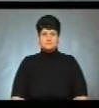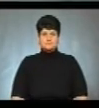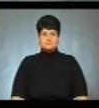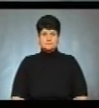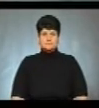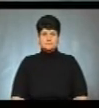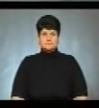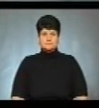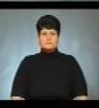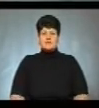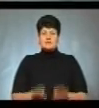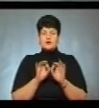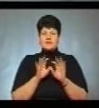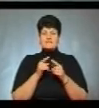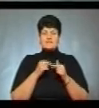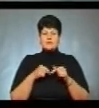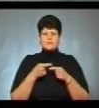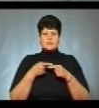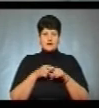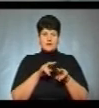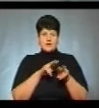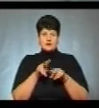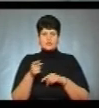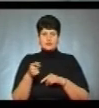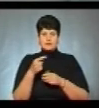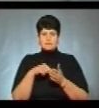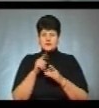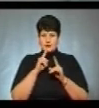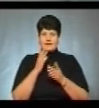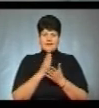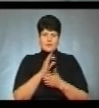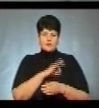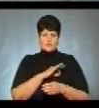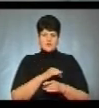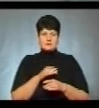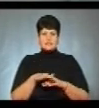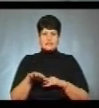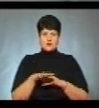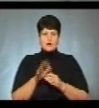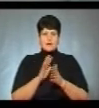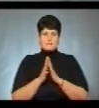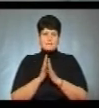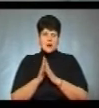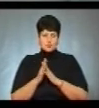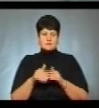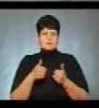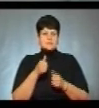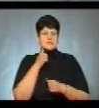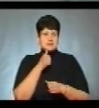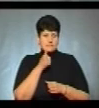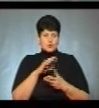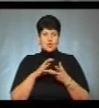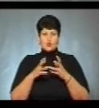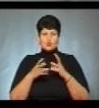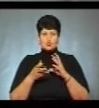За коментарем до відділу технагляду Тернопільської міськради, яка є користувачем території парку Загребелля, ми звернемося завтра. Суму